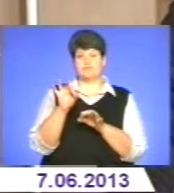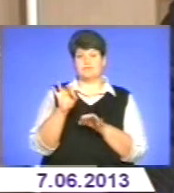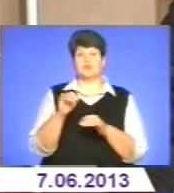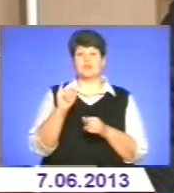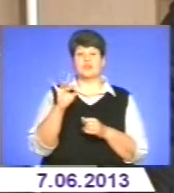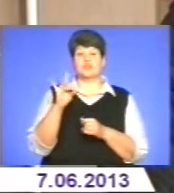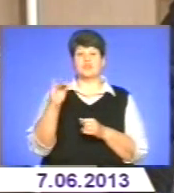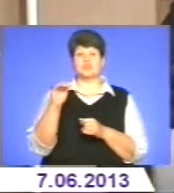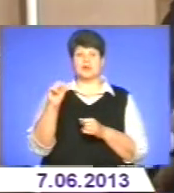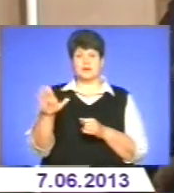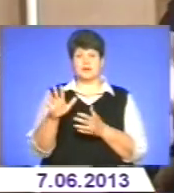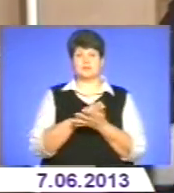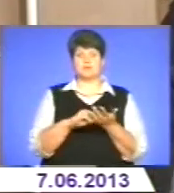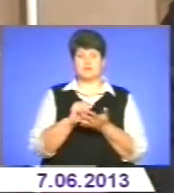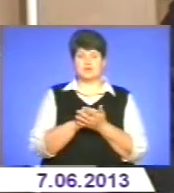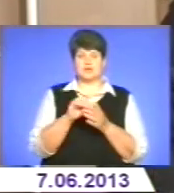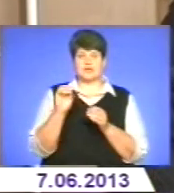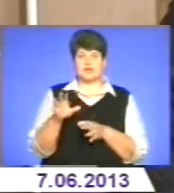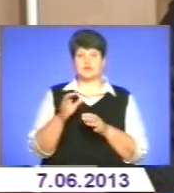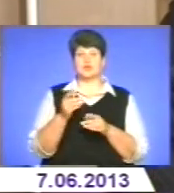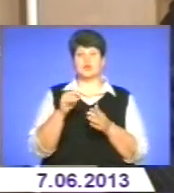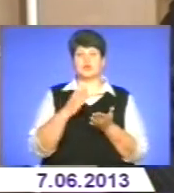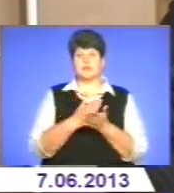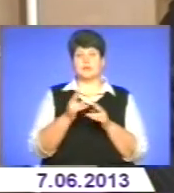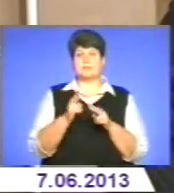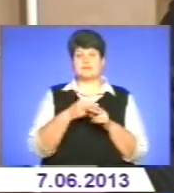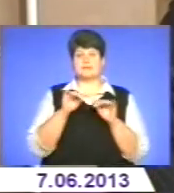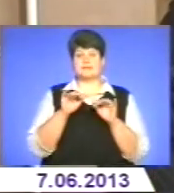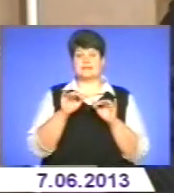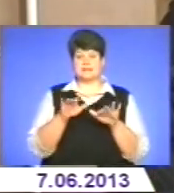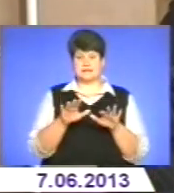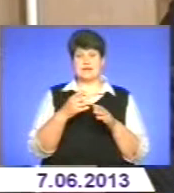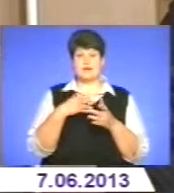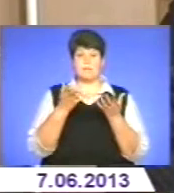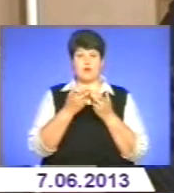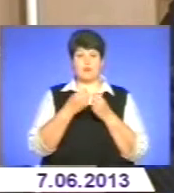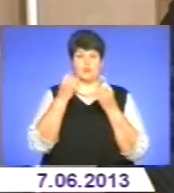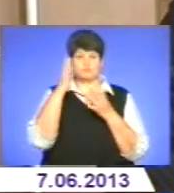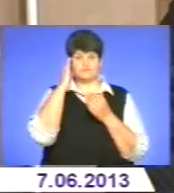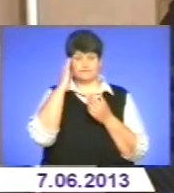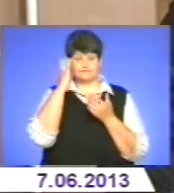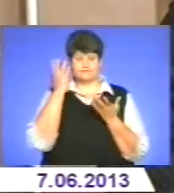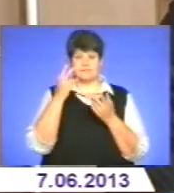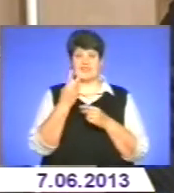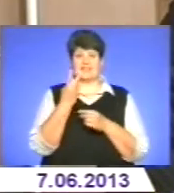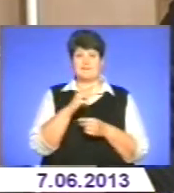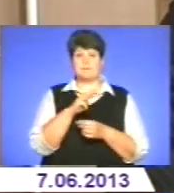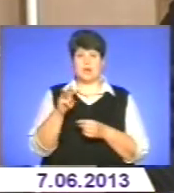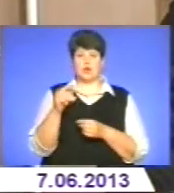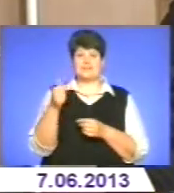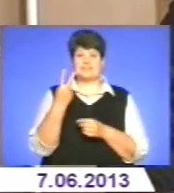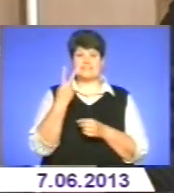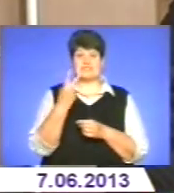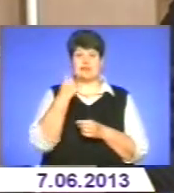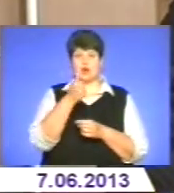ржавіє, псується і стоїть без діла. Я порахував просто навіть в голові, 2 мільйона гривень за 2